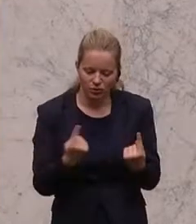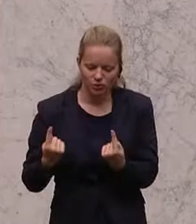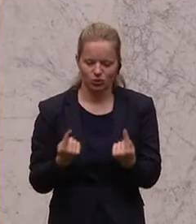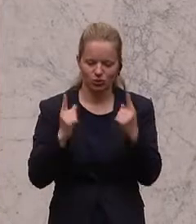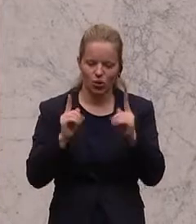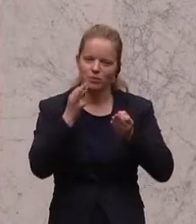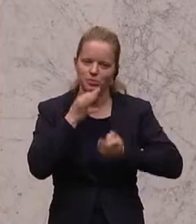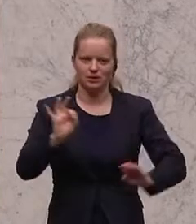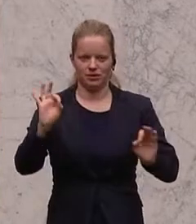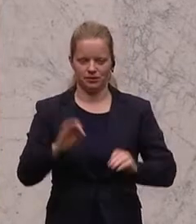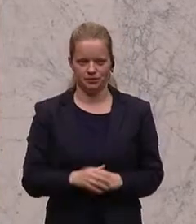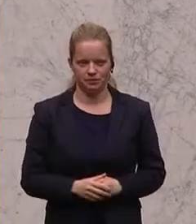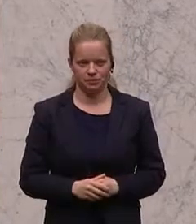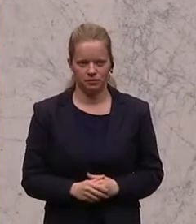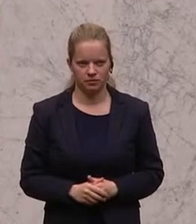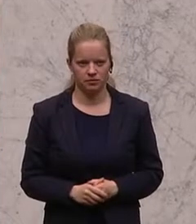Applaus